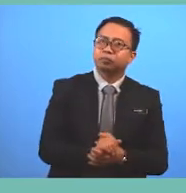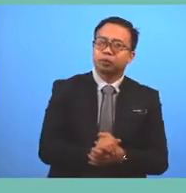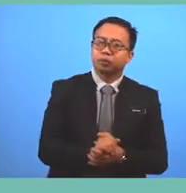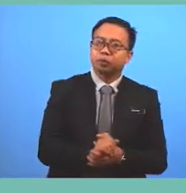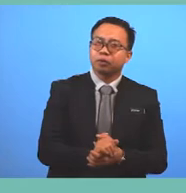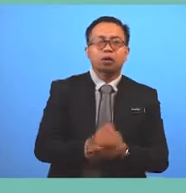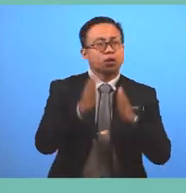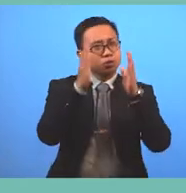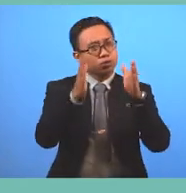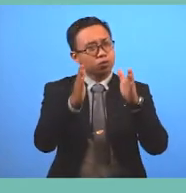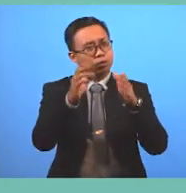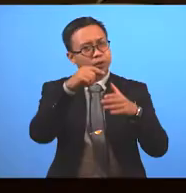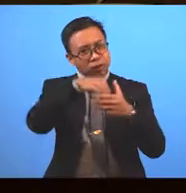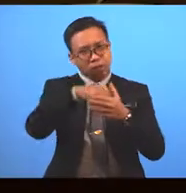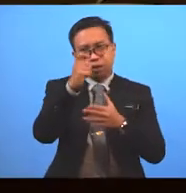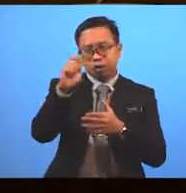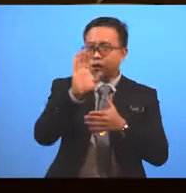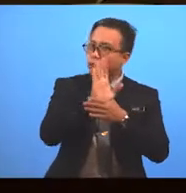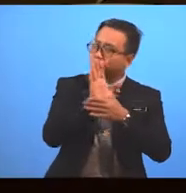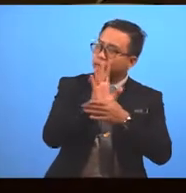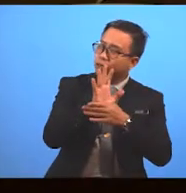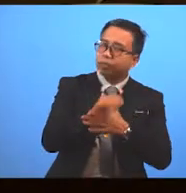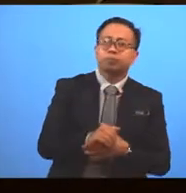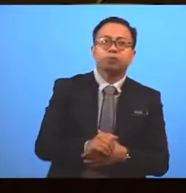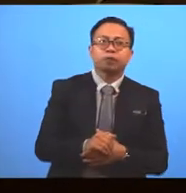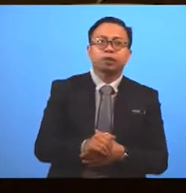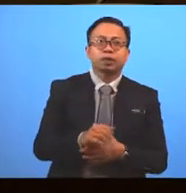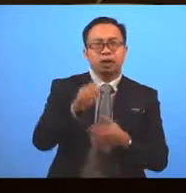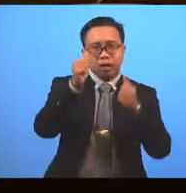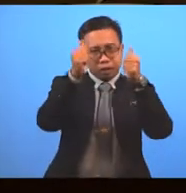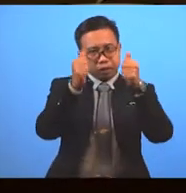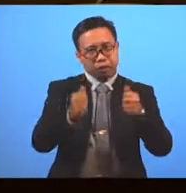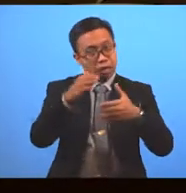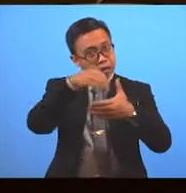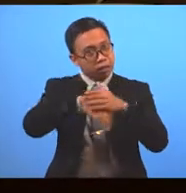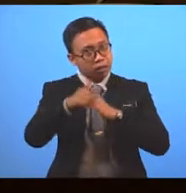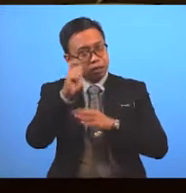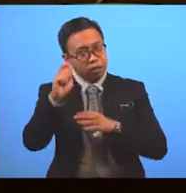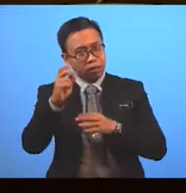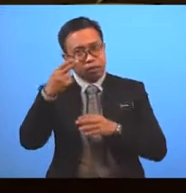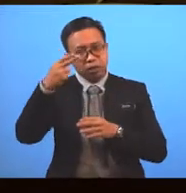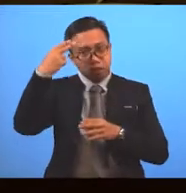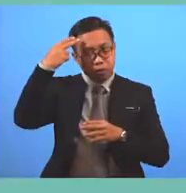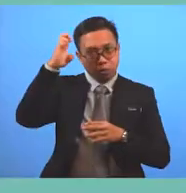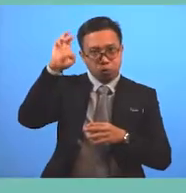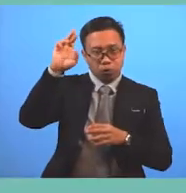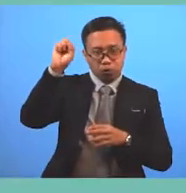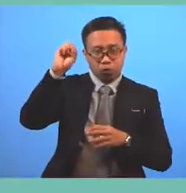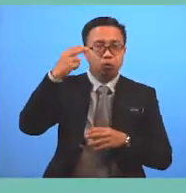someone stars in a film They are the main actor in it Hero or heroine